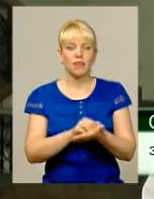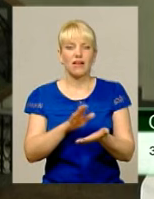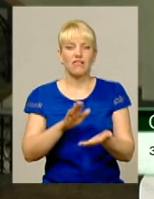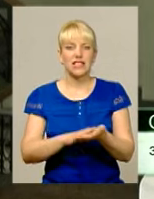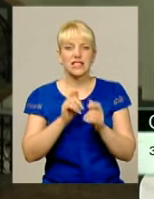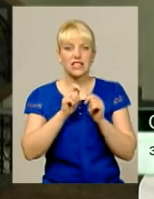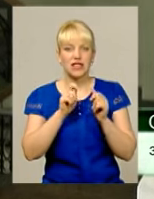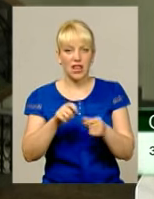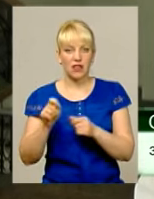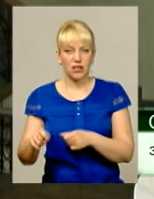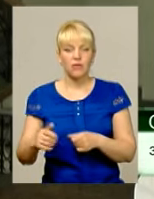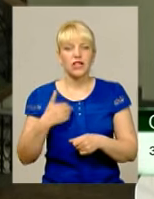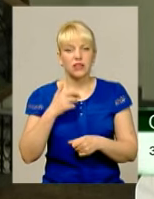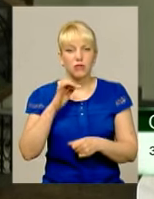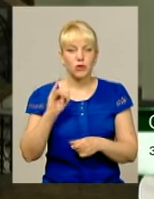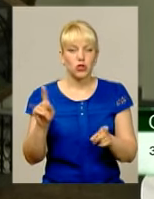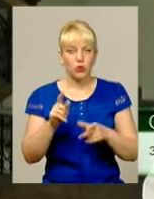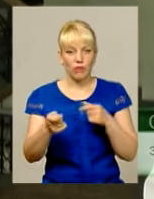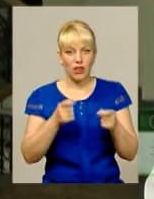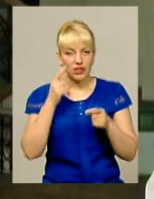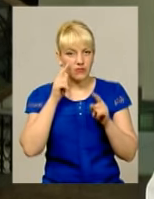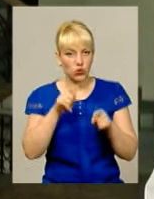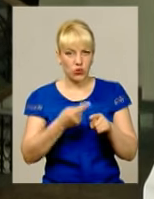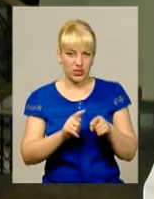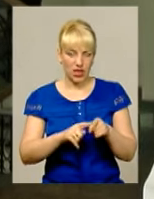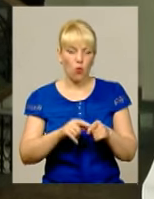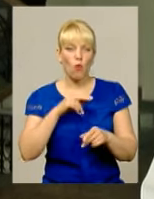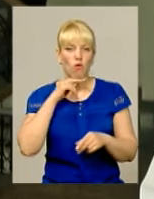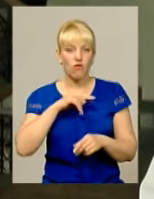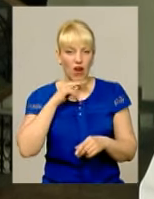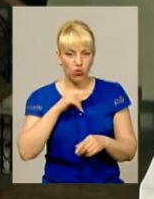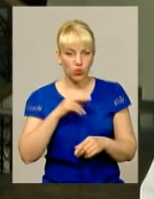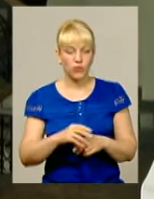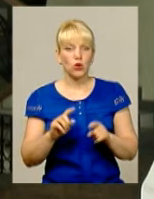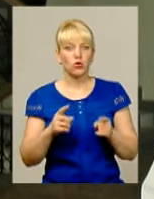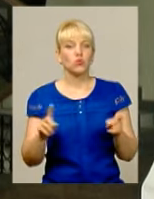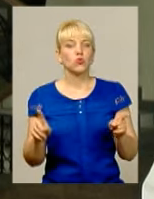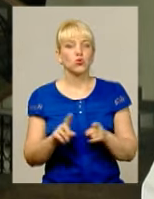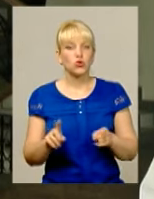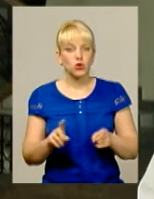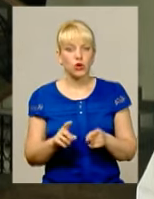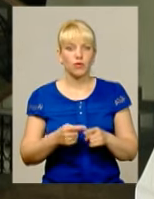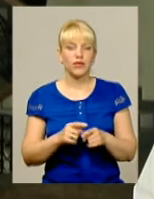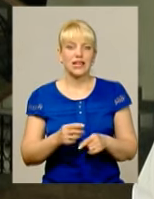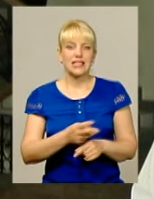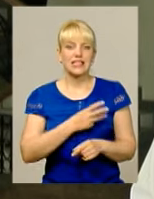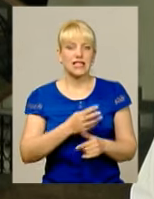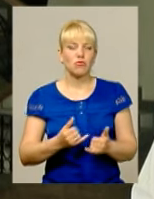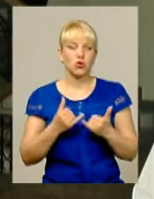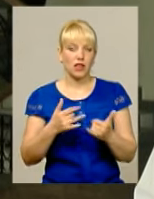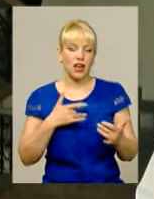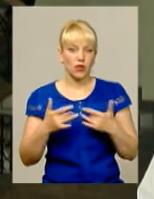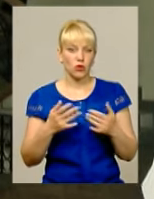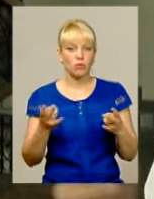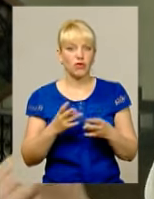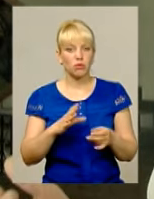Я хотів би, щоб влада звернула на це увагу Тому що стимул для акторів має бути